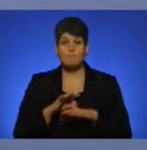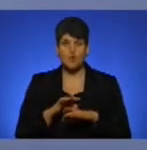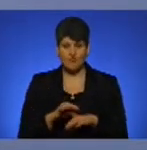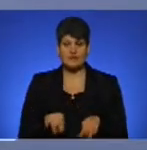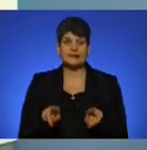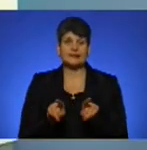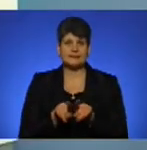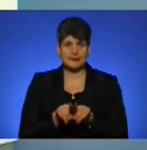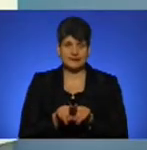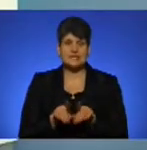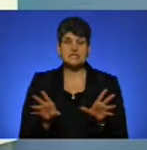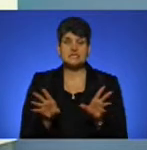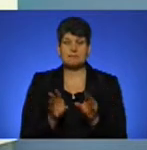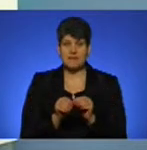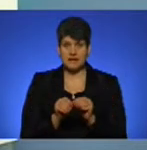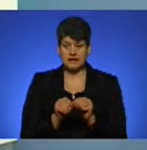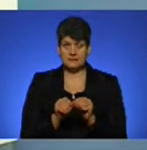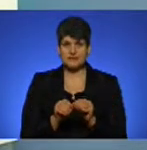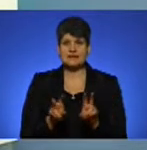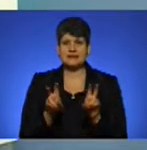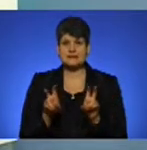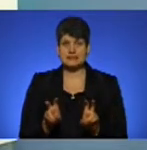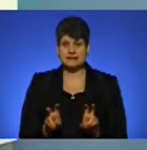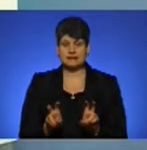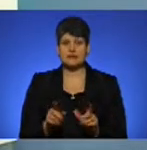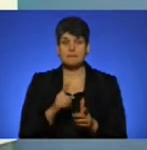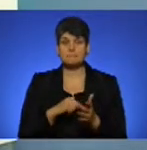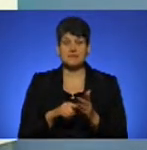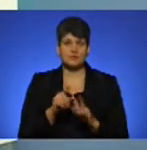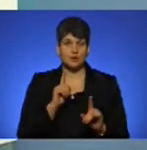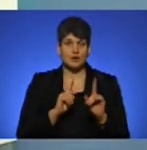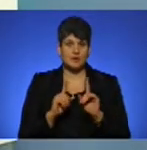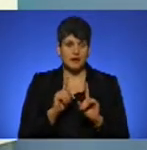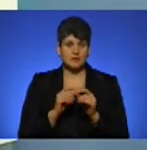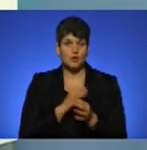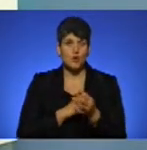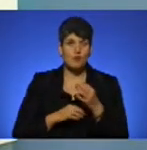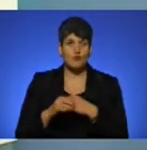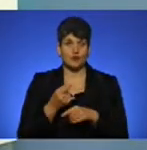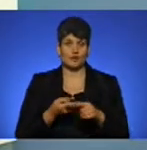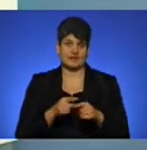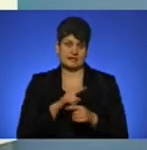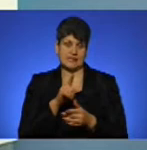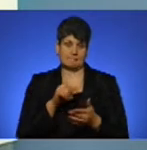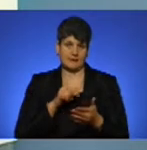спільні засідання з міською радою і обговорювали це питання. На